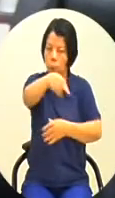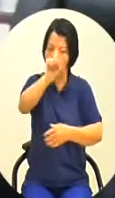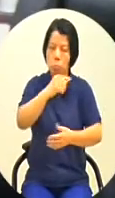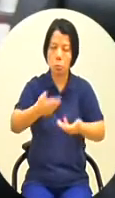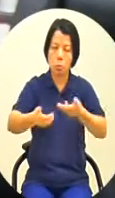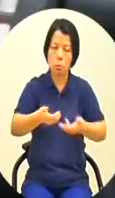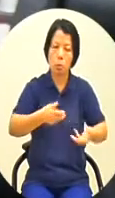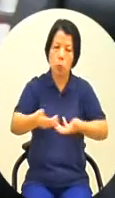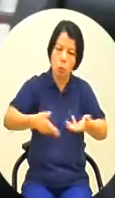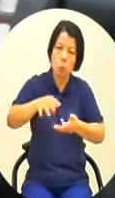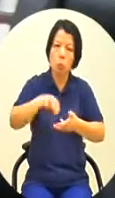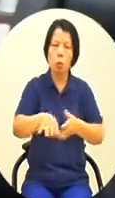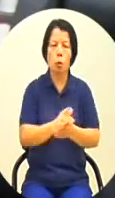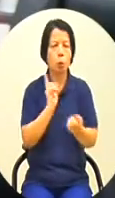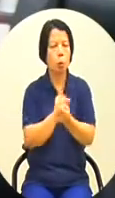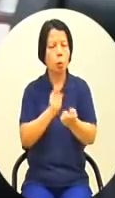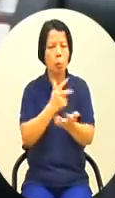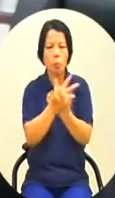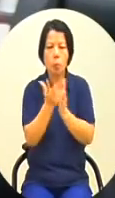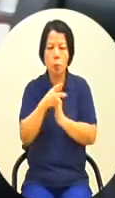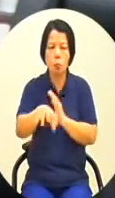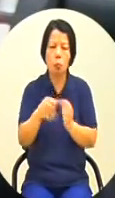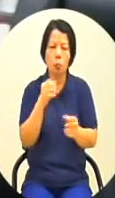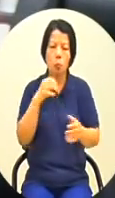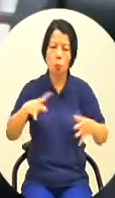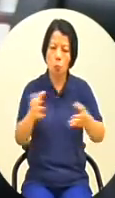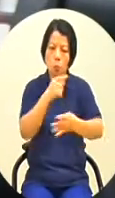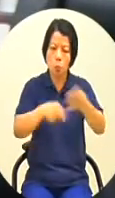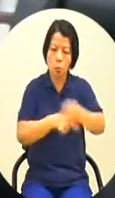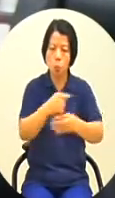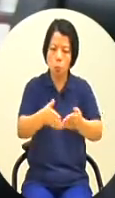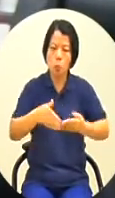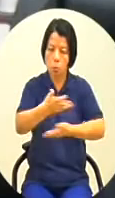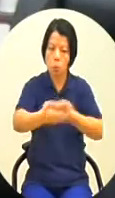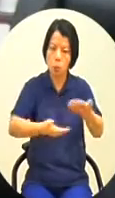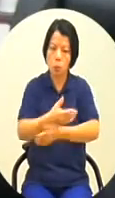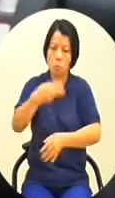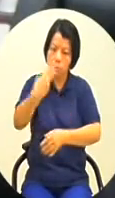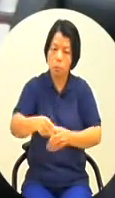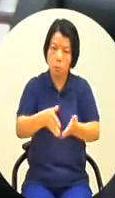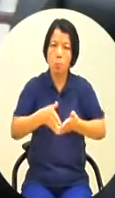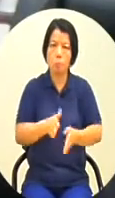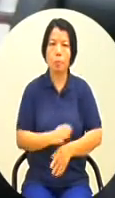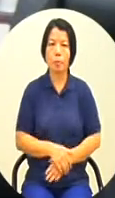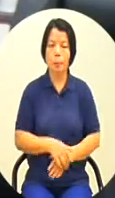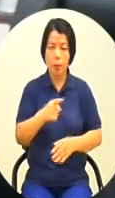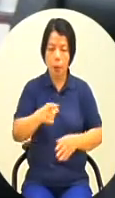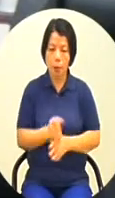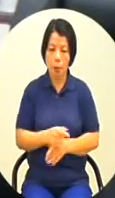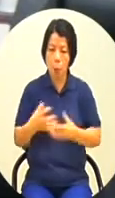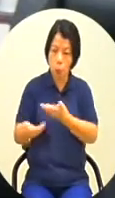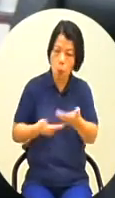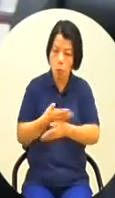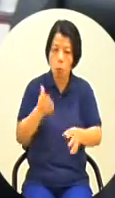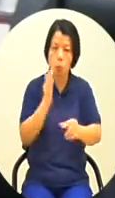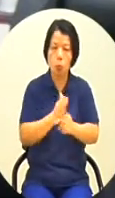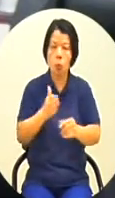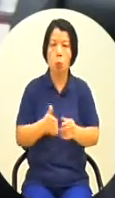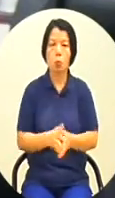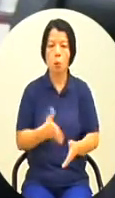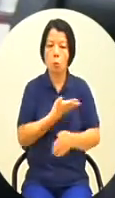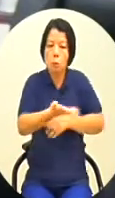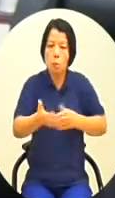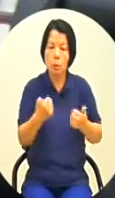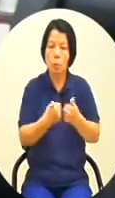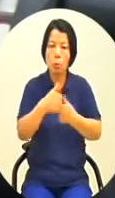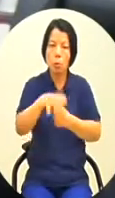術界的這些朋友的溝通在這邊要提醒局長我們要持續的去做然後在做的過程裡面也要適度的讓我們議會